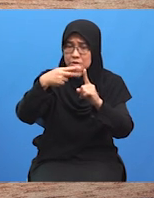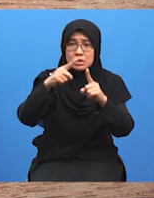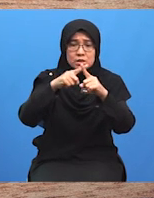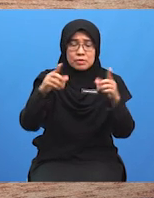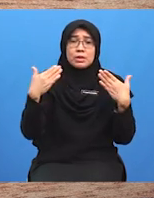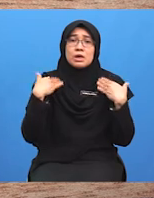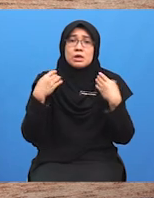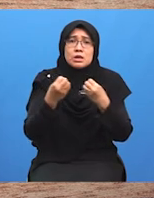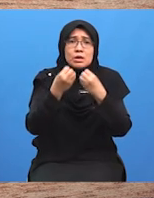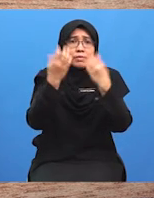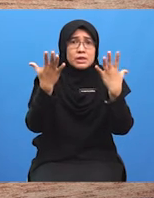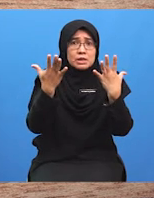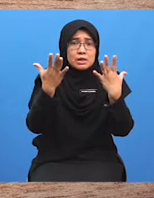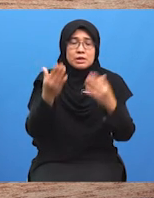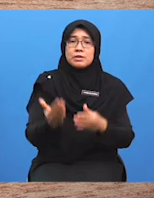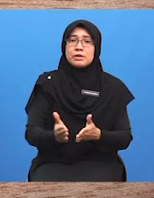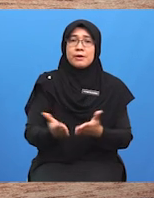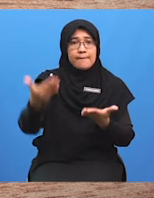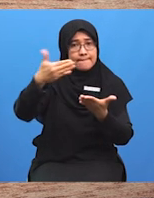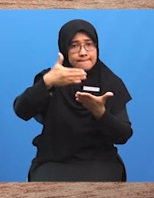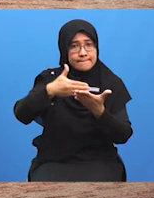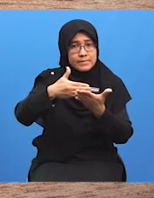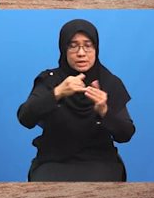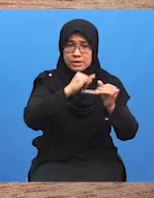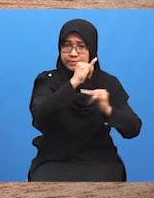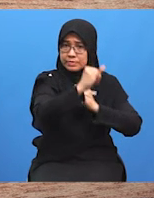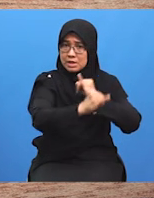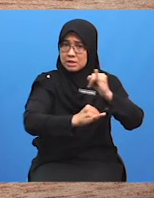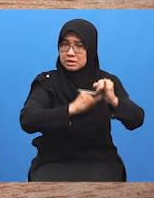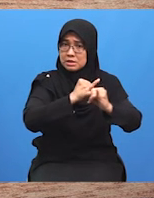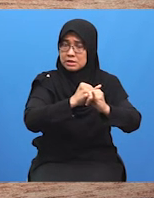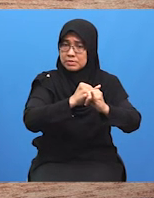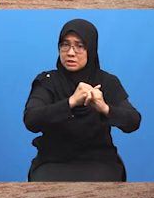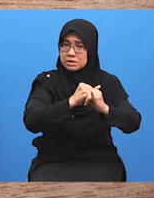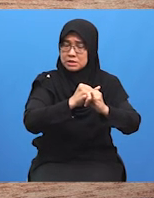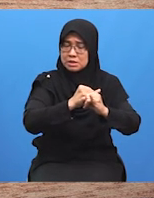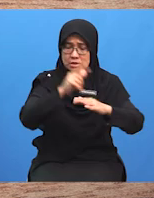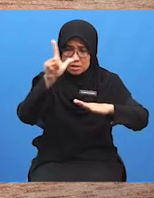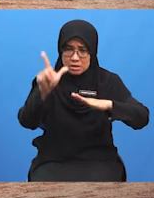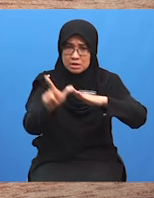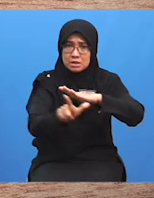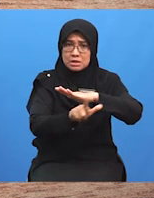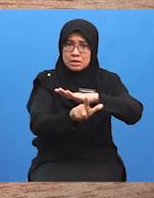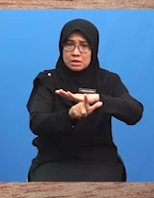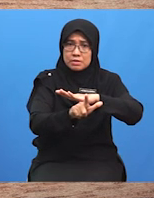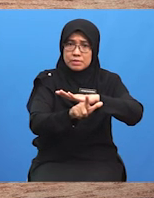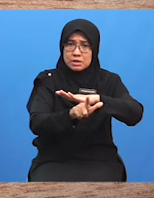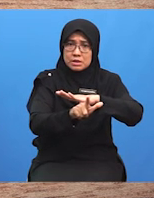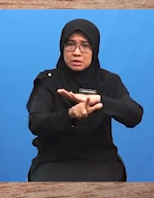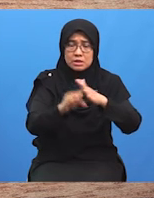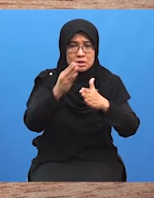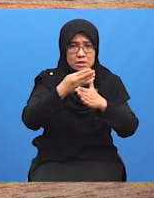Tahap antarabangsa atau global adalah perundingan yang melibatkan perundingan antara